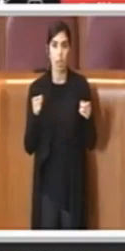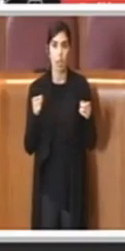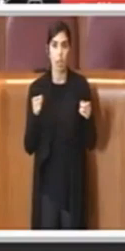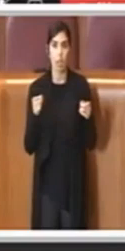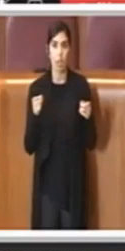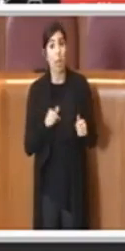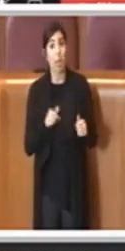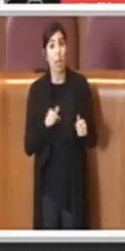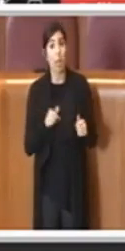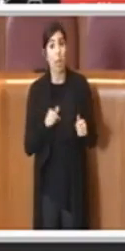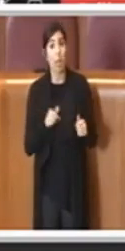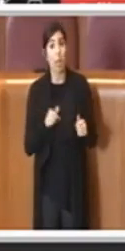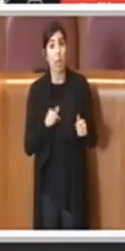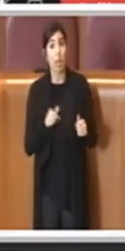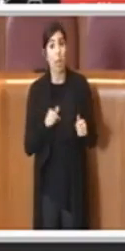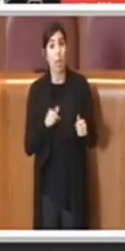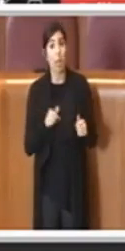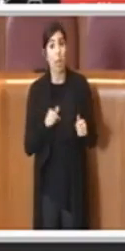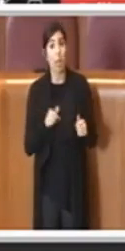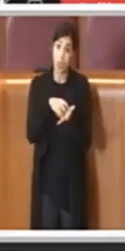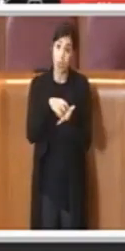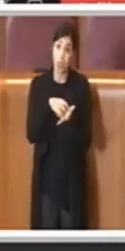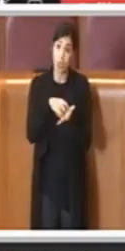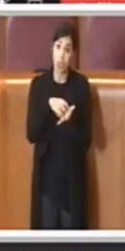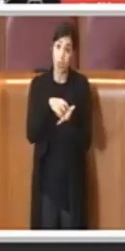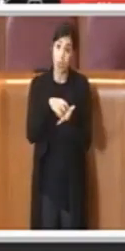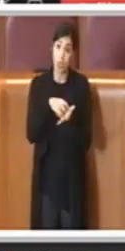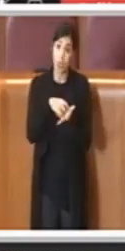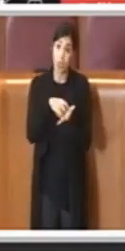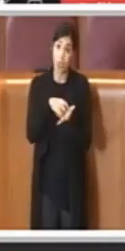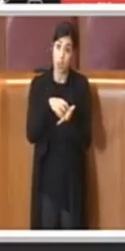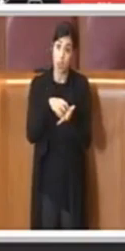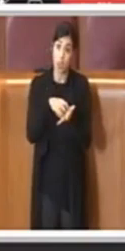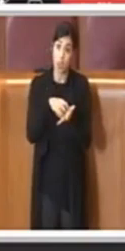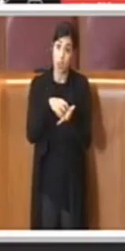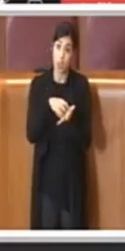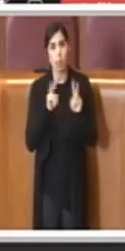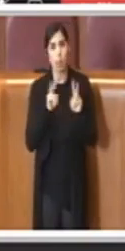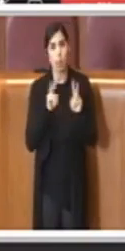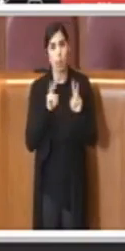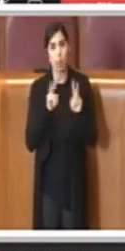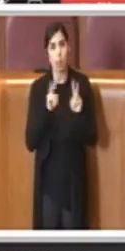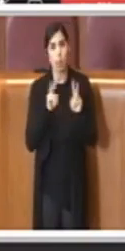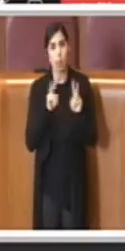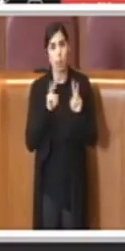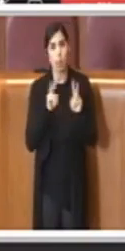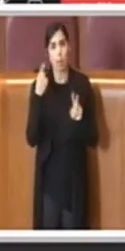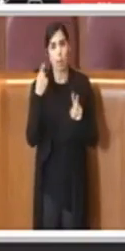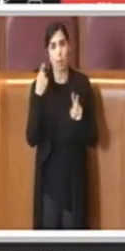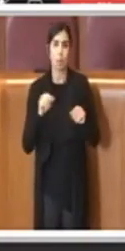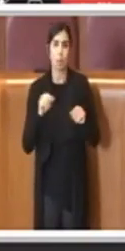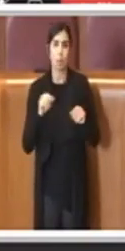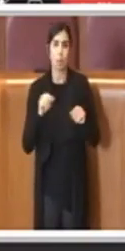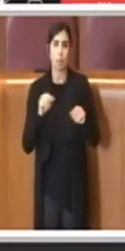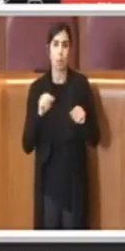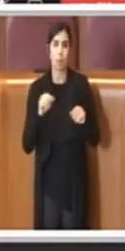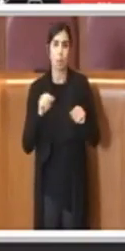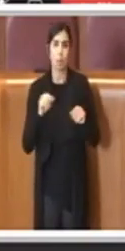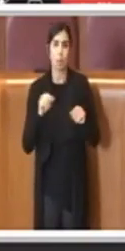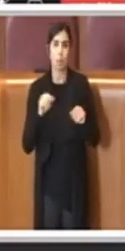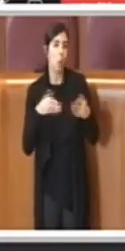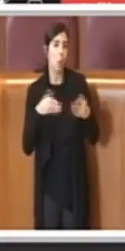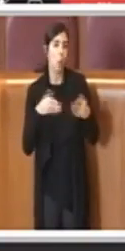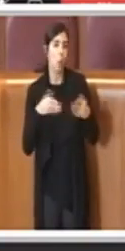bandi culturali al 90%, insomma valutare anche questa iniziativa. Detto questo ho concluso, Presidente la